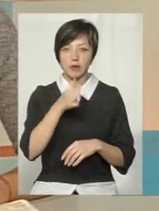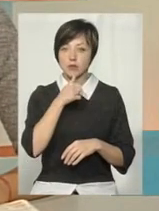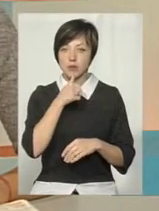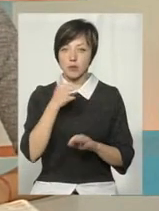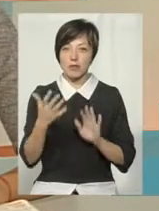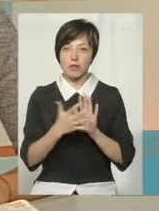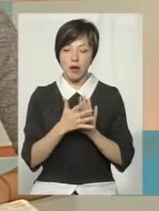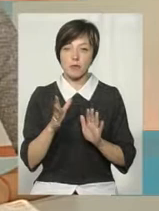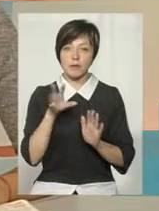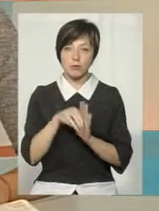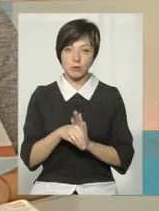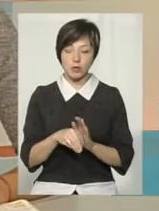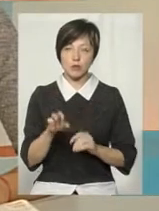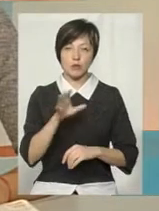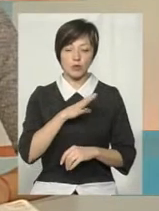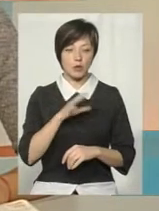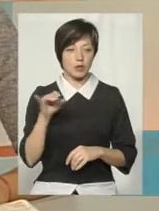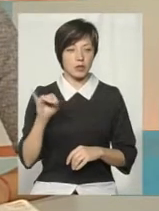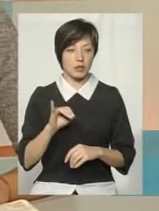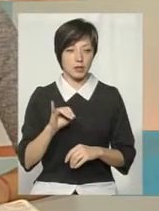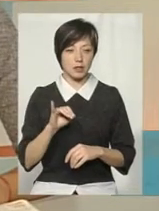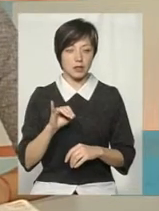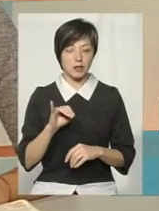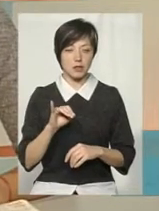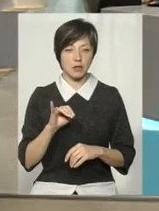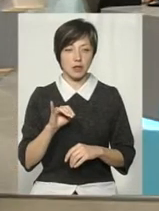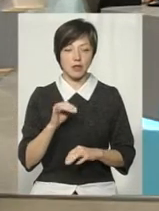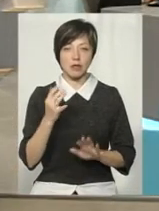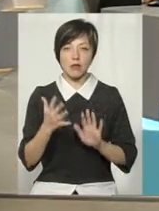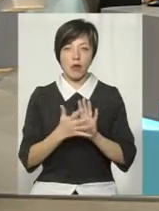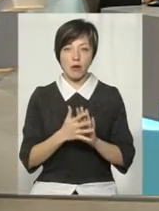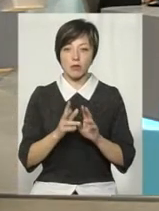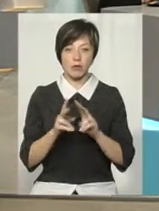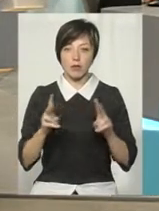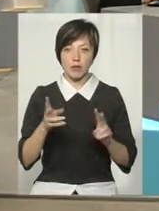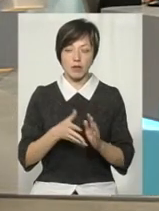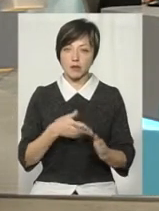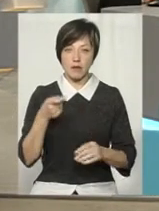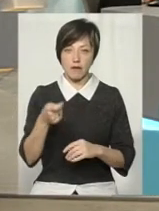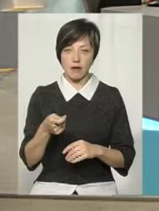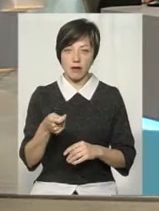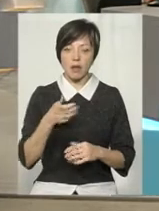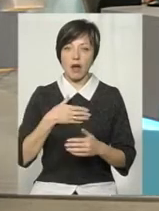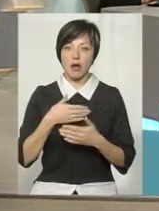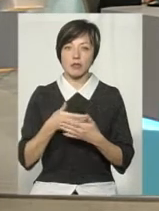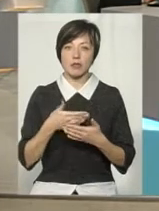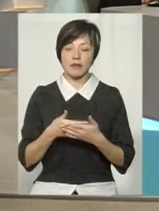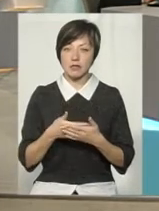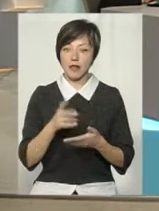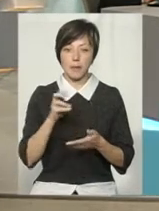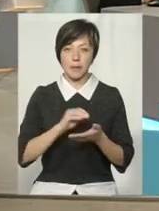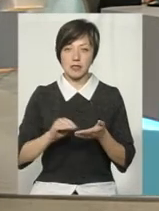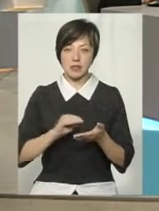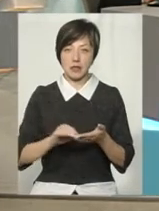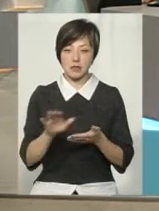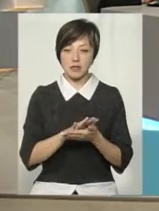нападів, і в тому числі були напади, про які не заявляли активісти, не писали